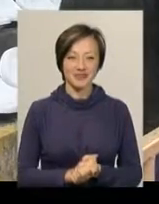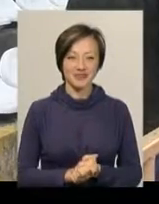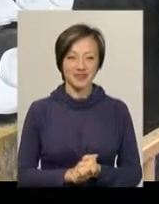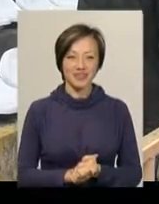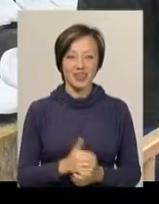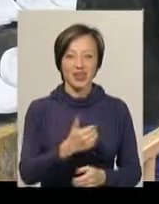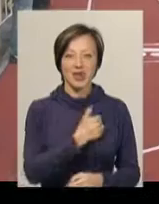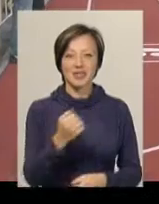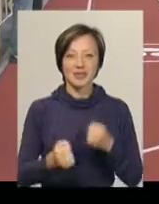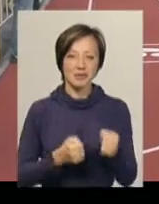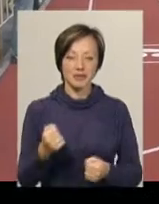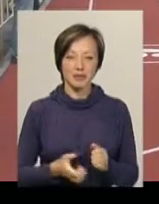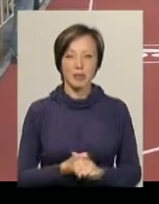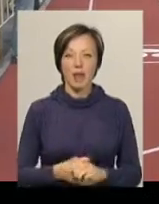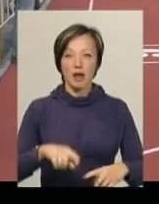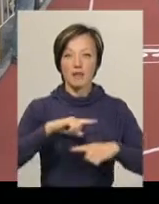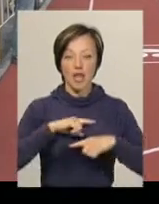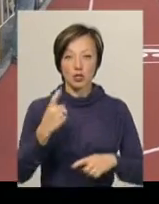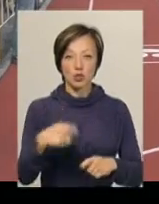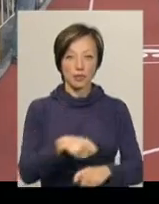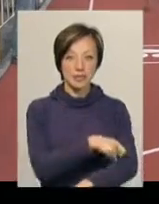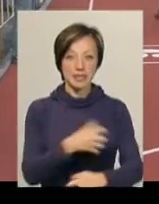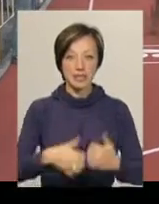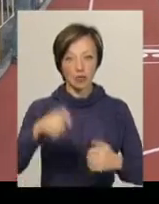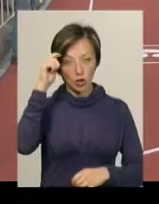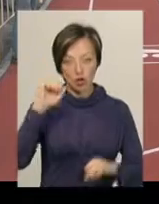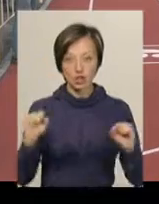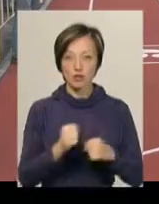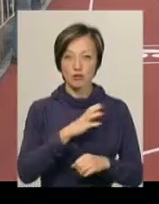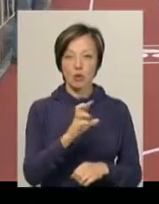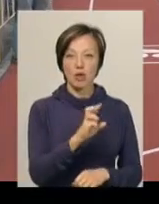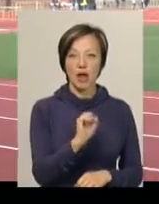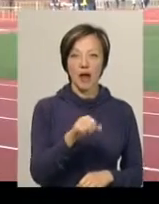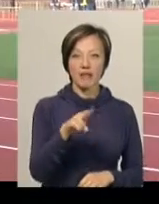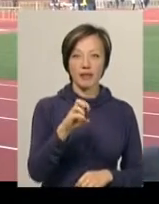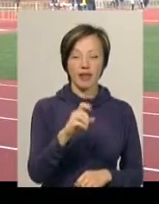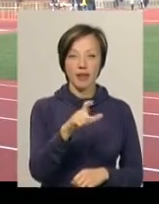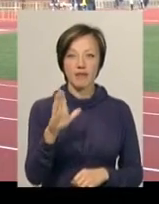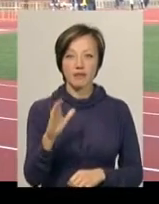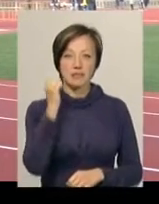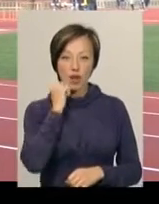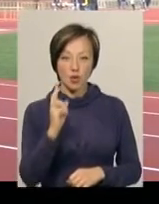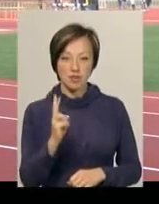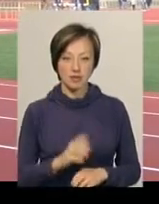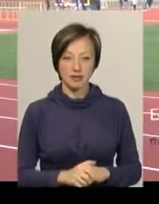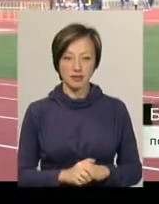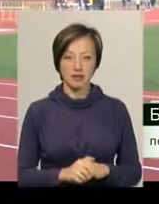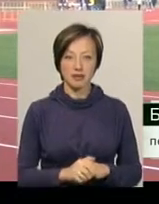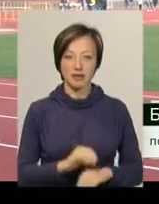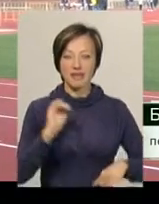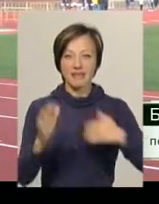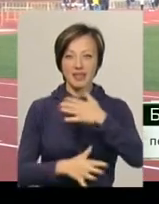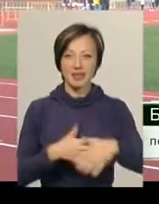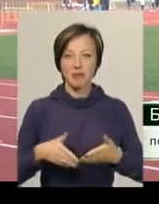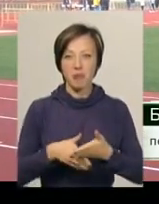хочеться бігти. У фіналі на 100-метрівці серед юнаків найшвидшим був Богдан Авдіїв із Старо-Костянтинова. Вітр дуже допомагав,